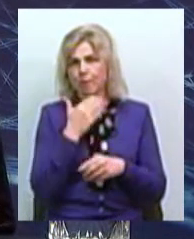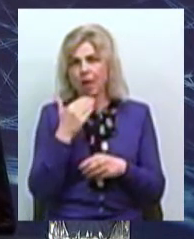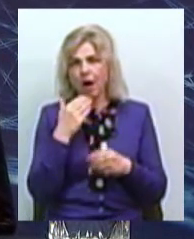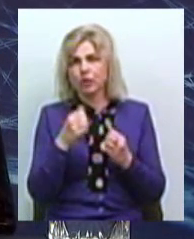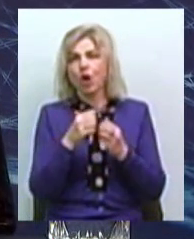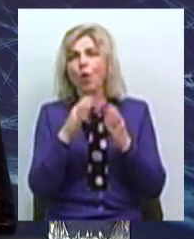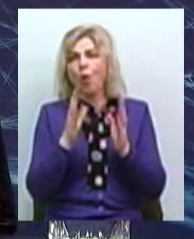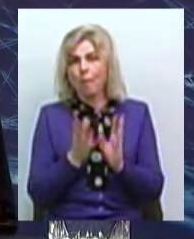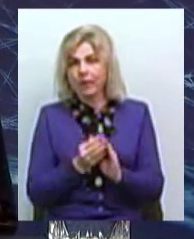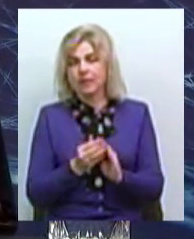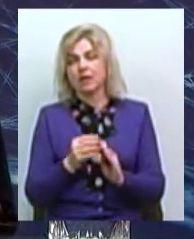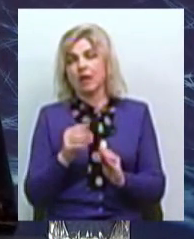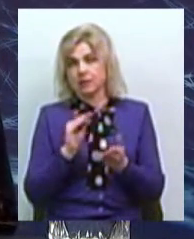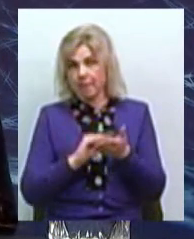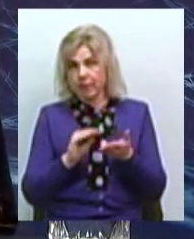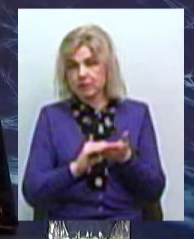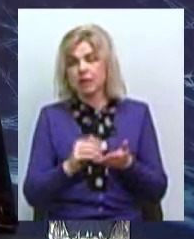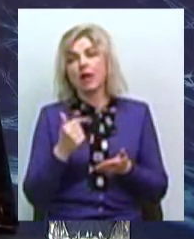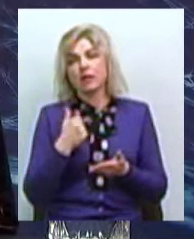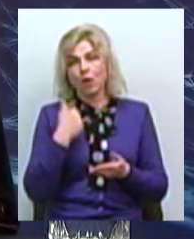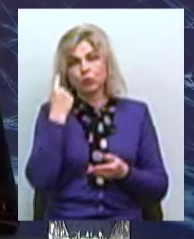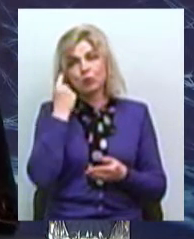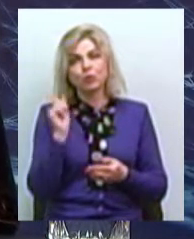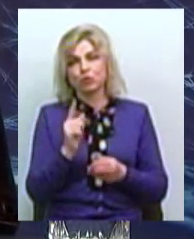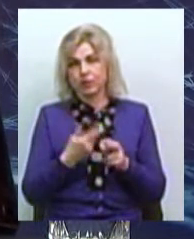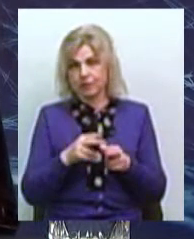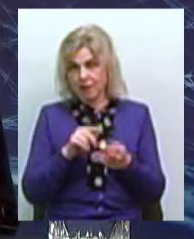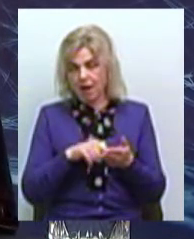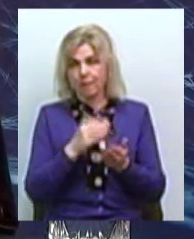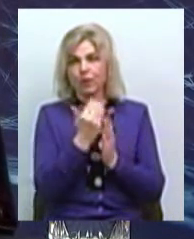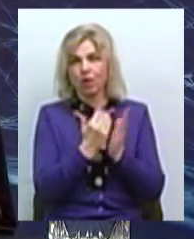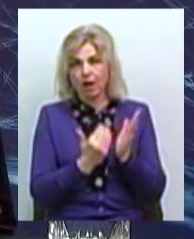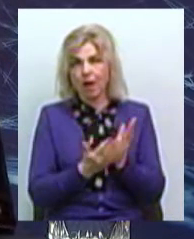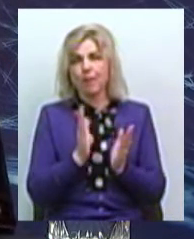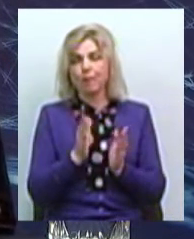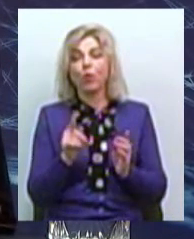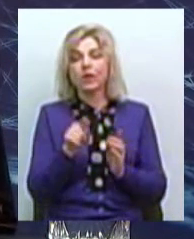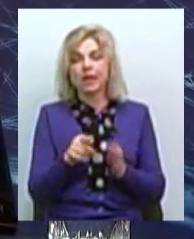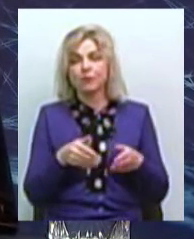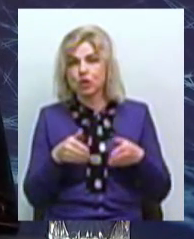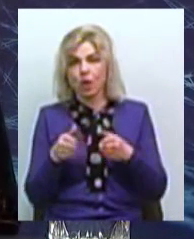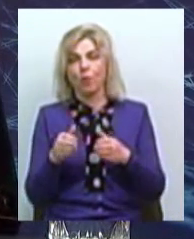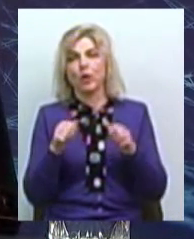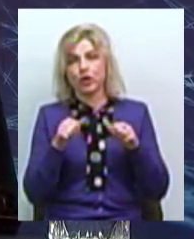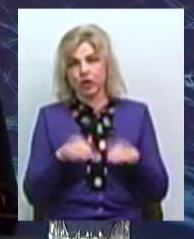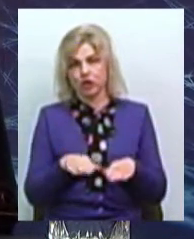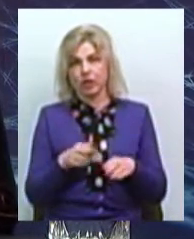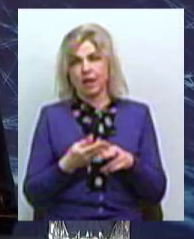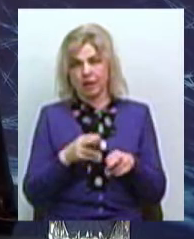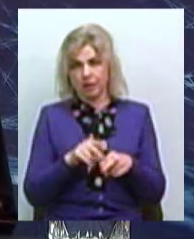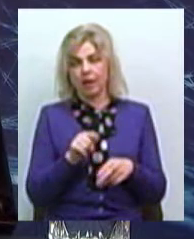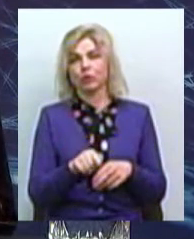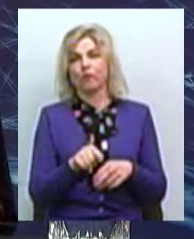я сподіваюся, що ця програма стане тим самим шляхом вирішення даного вже